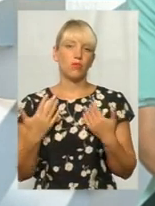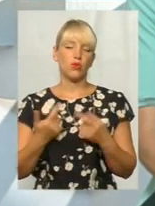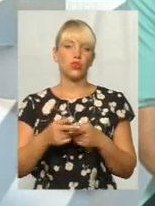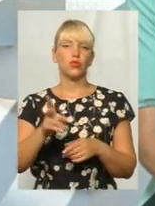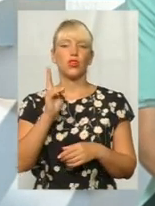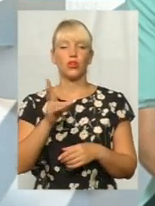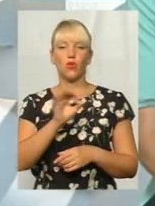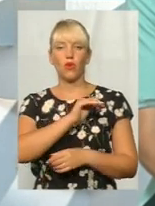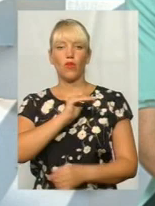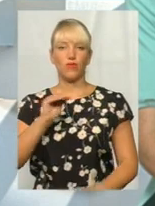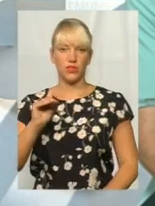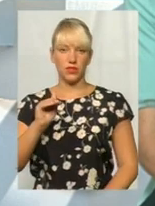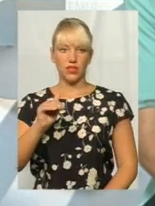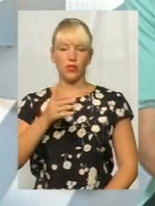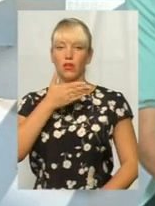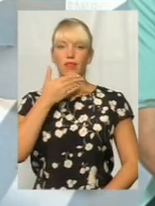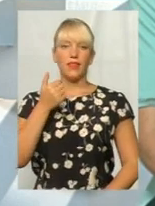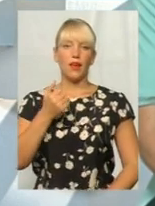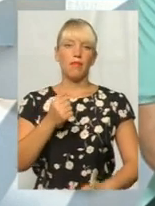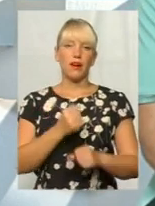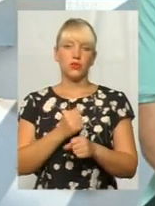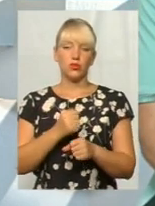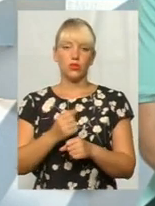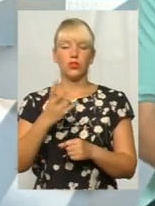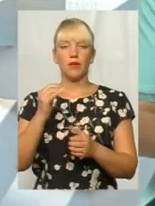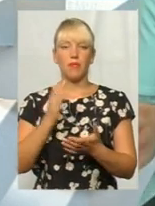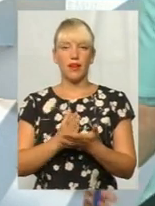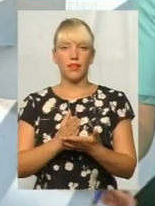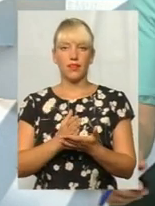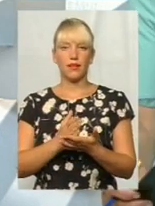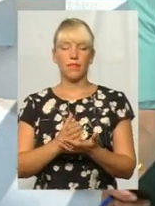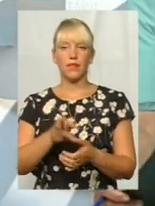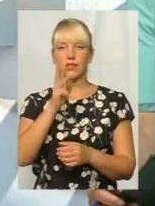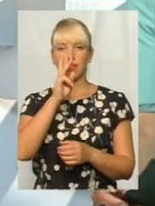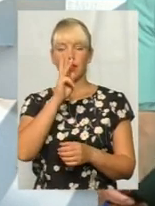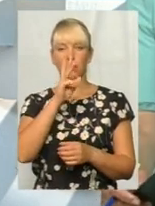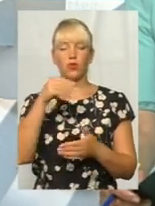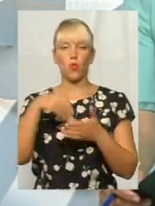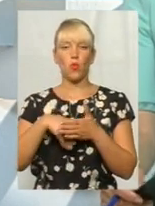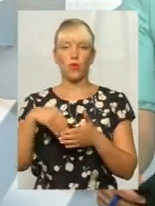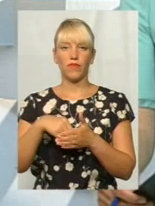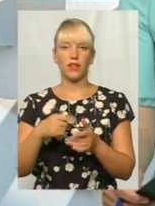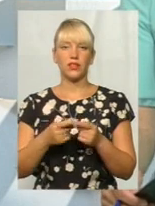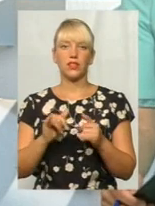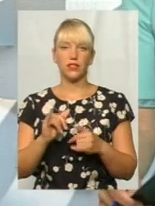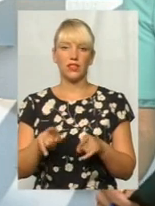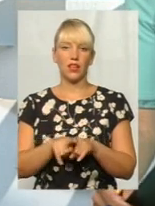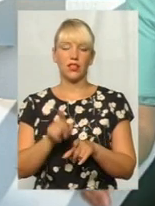офіційно не працює, а має, скажімо, зарплату в конвертах. І такі люди в нас є.